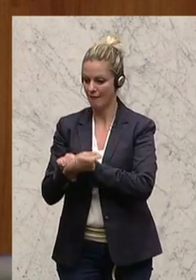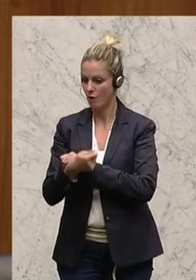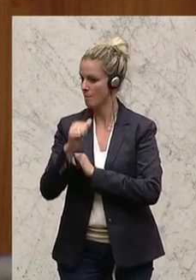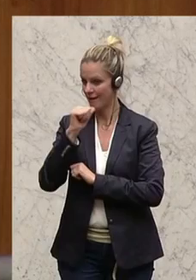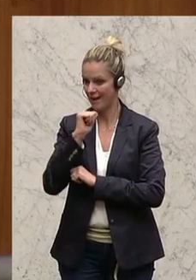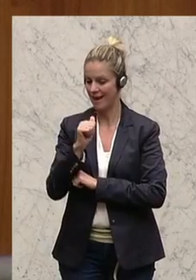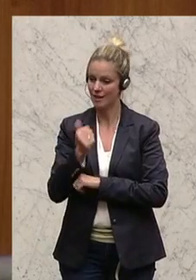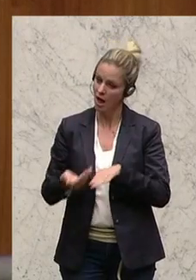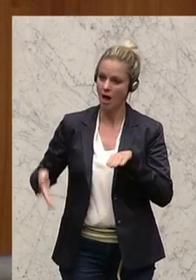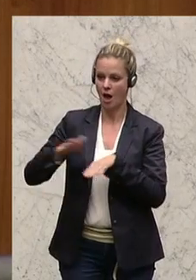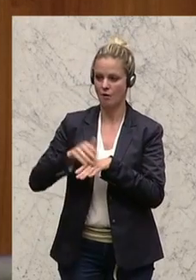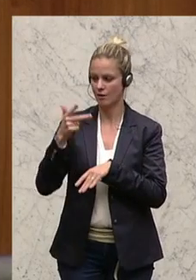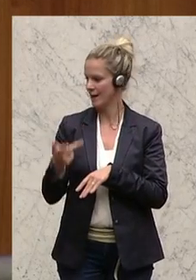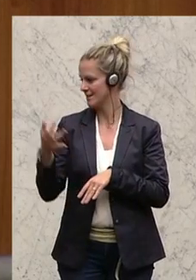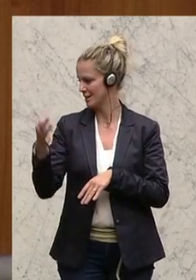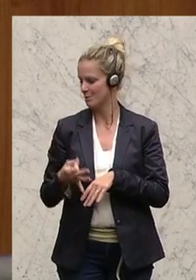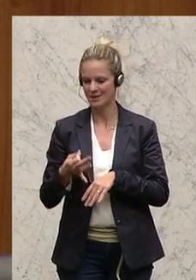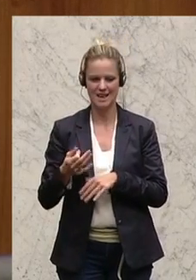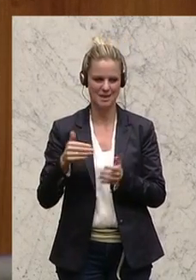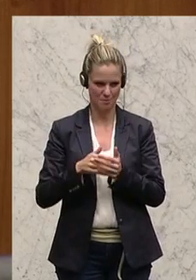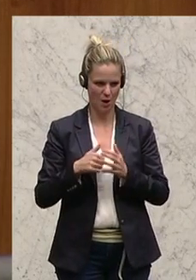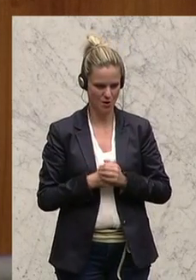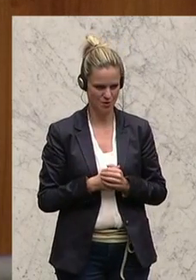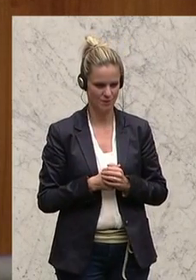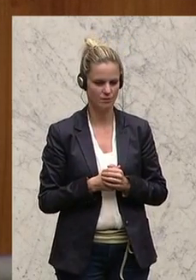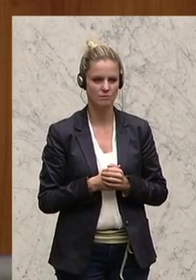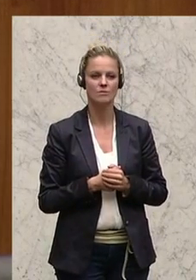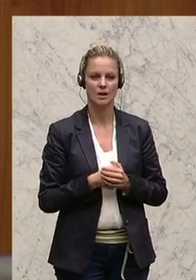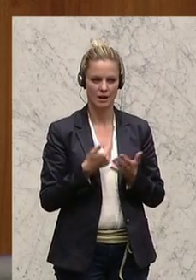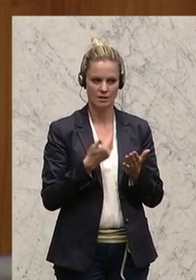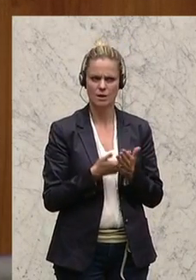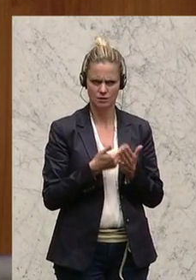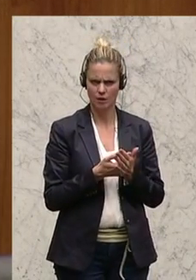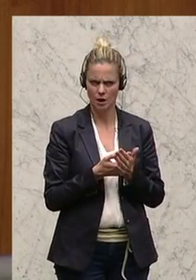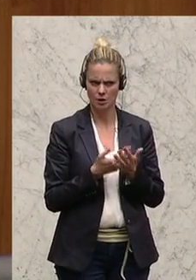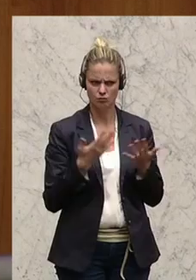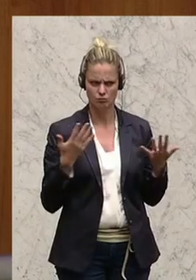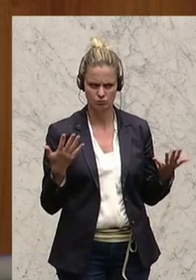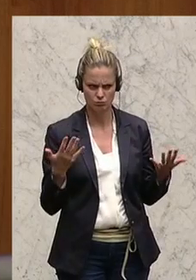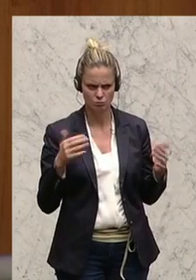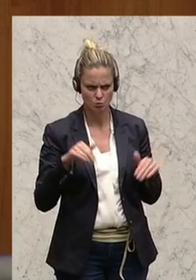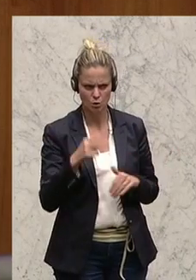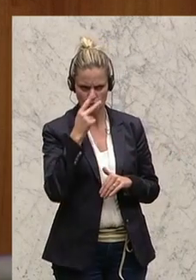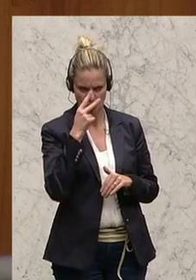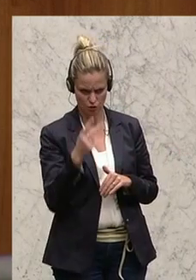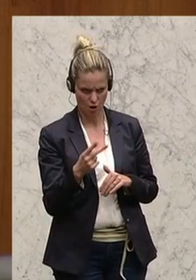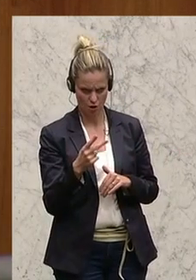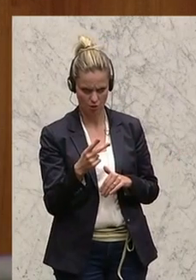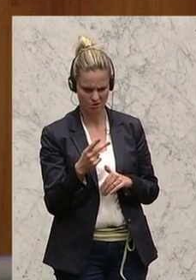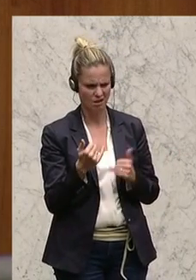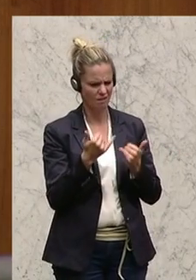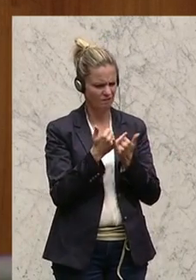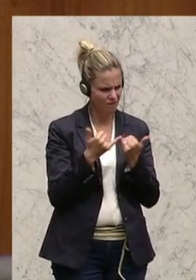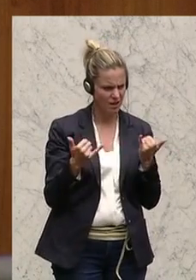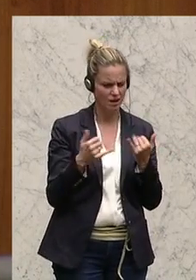Prozent mehr benötigt werden. Und das muss doch ein Ansatzpunkt sein, wo wir sagen, schauen wir uns das an, was können wir hier